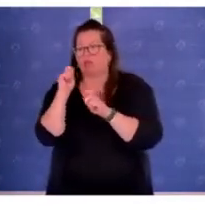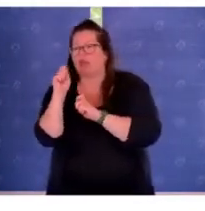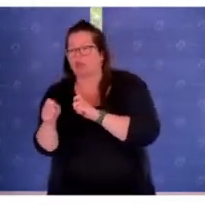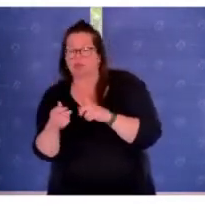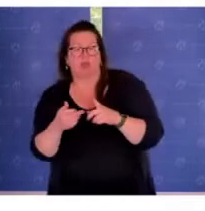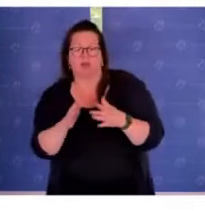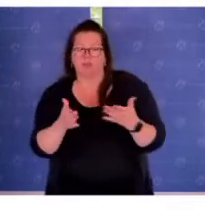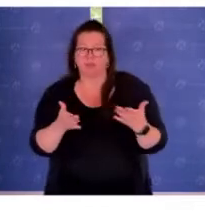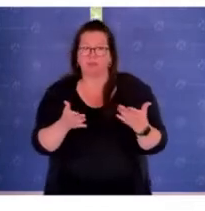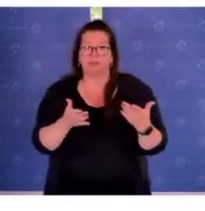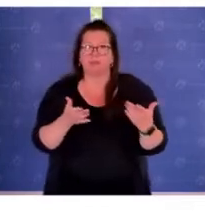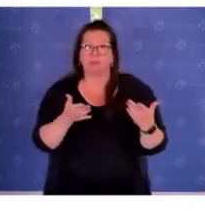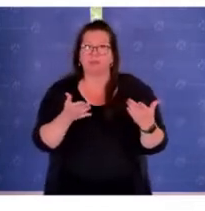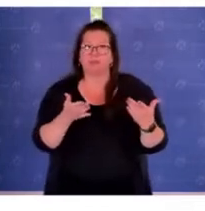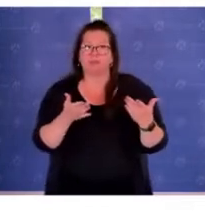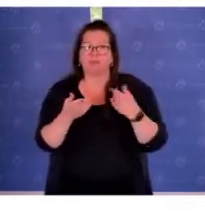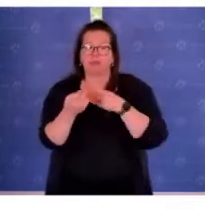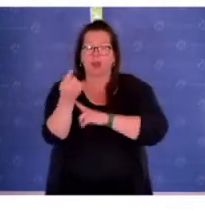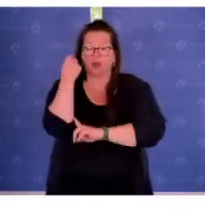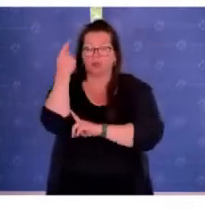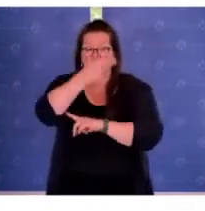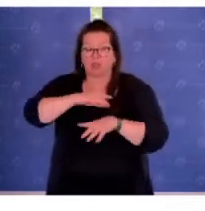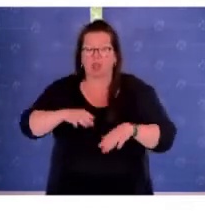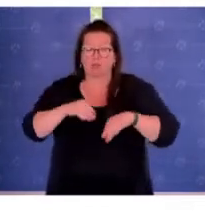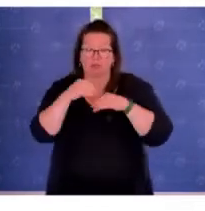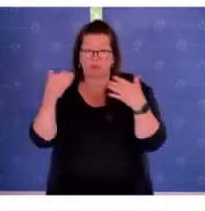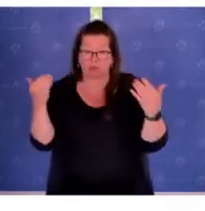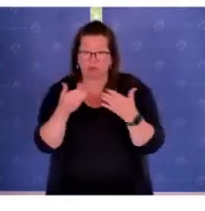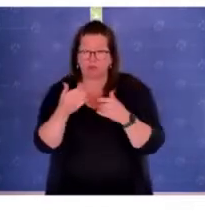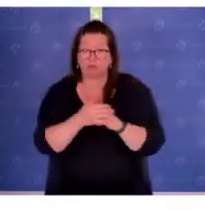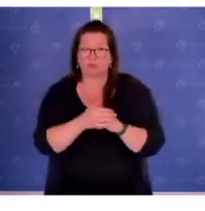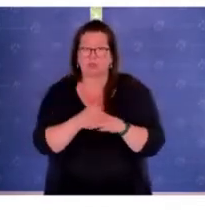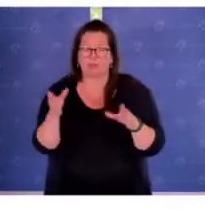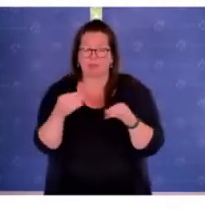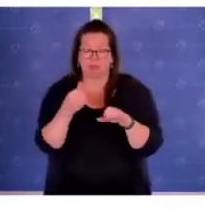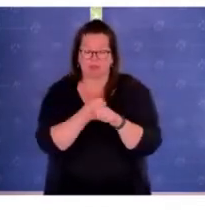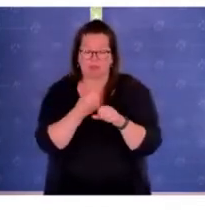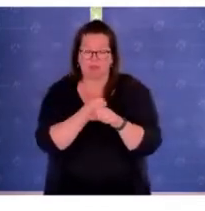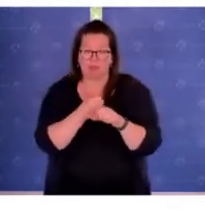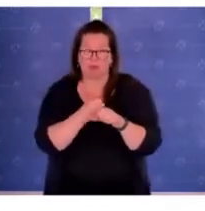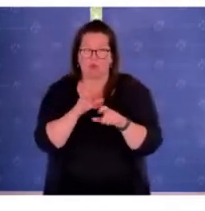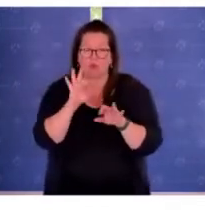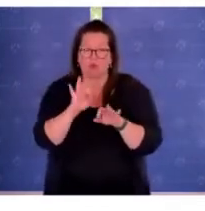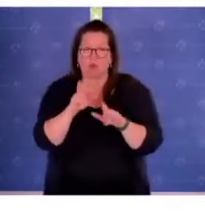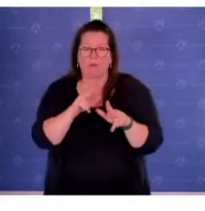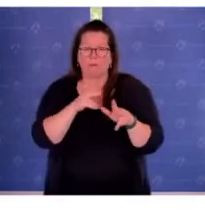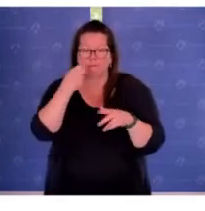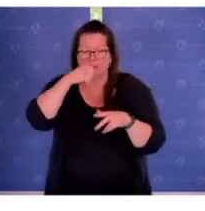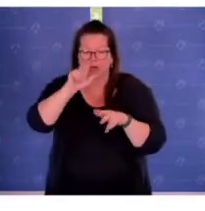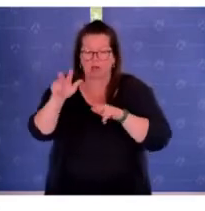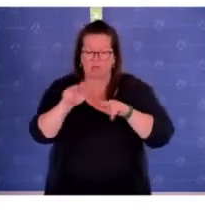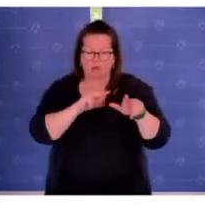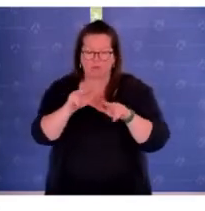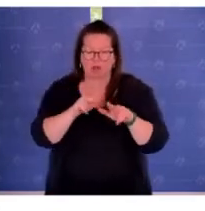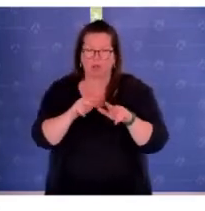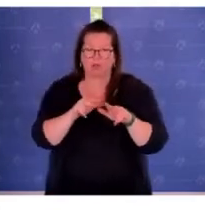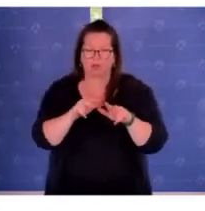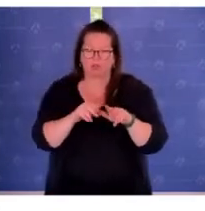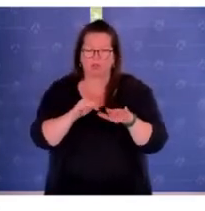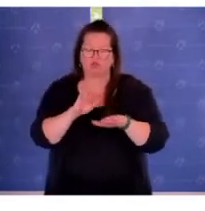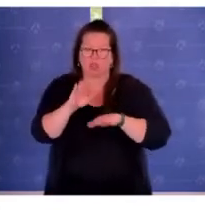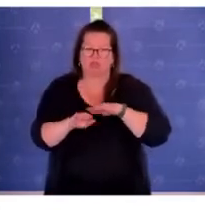Was wir ebenfalls im vergangenen Jahr begonnen haben, ist die Mitarbeitenden der Berliner Verwaltung systematisch